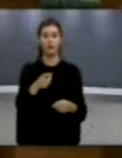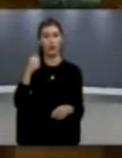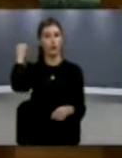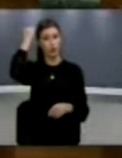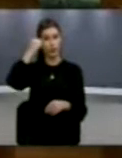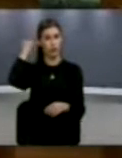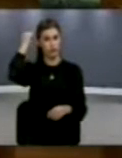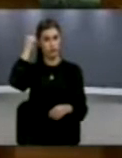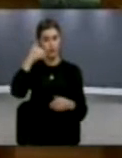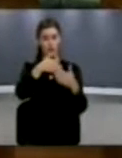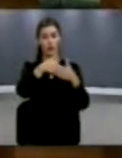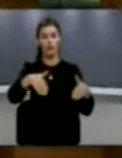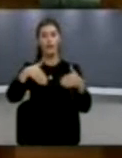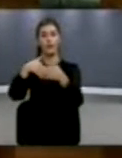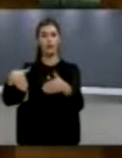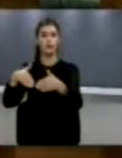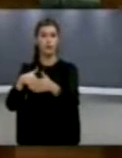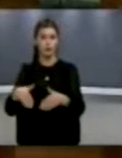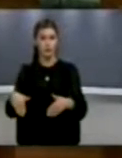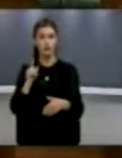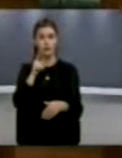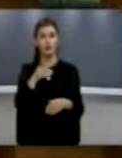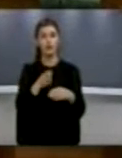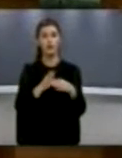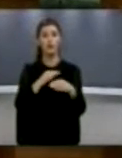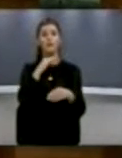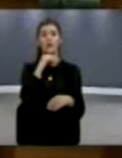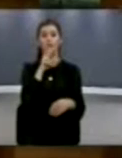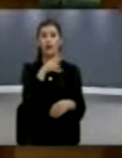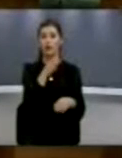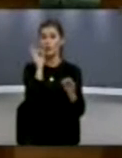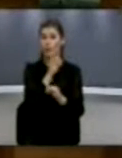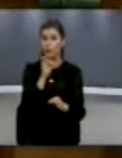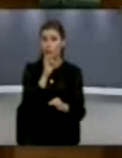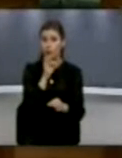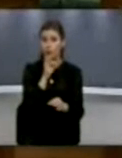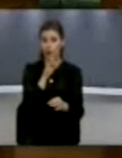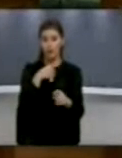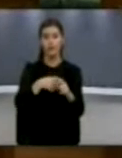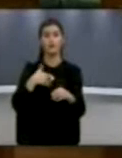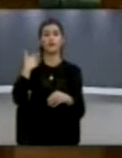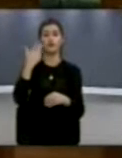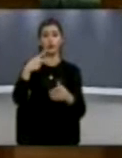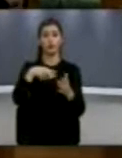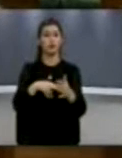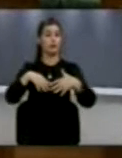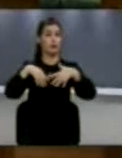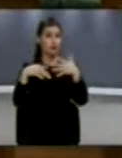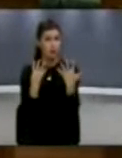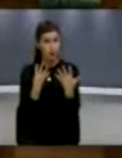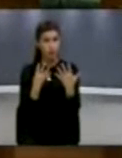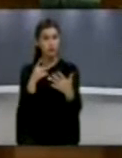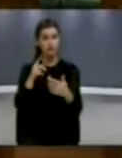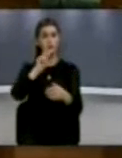në disa pika kufitarën në Kosovë, por jo dhe në veri të vendit, ndërga që në vitin 2009, pat në filuar të tjere të ja